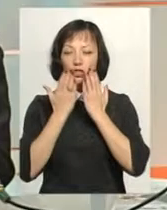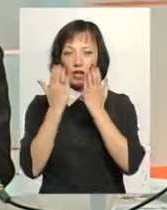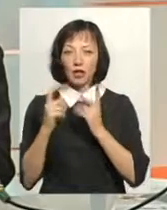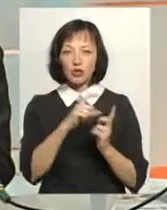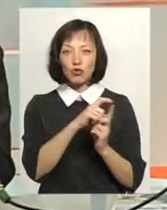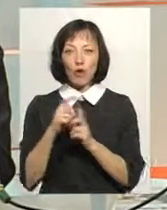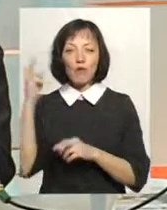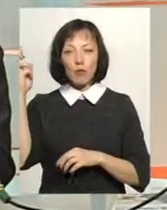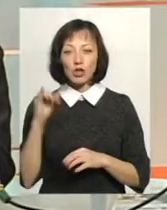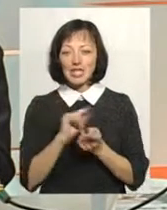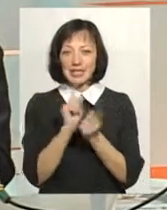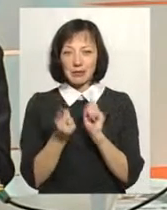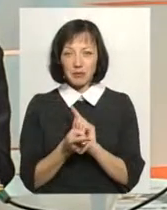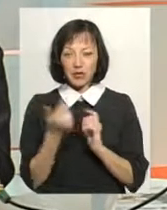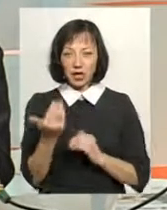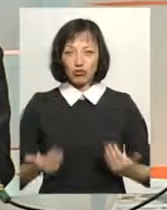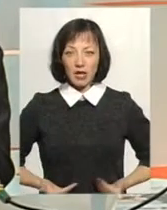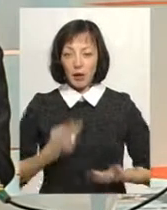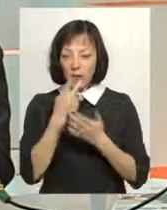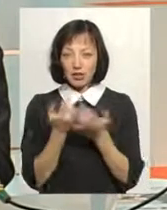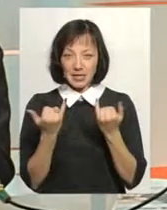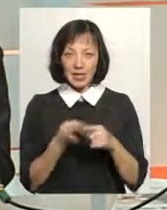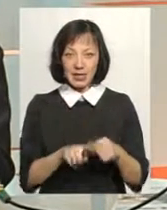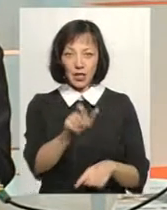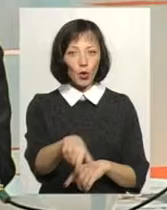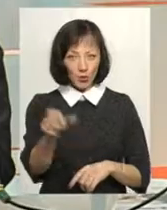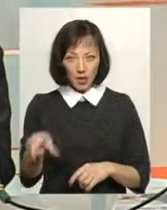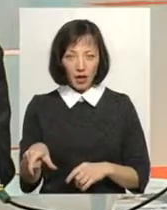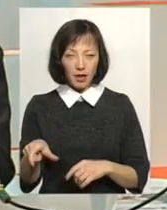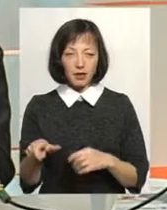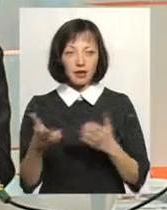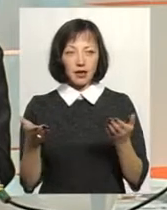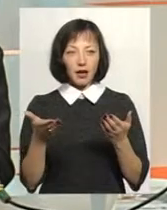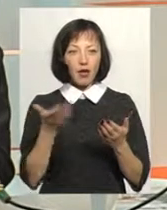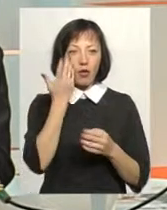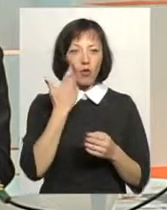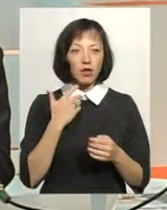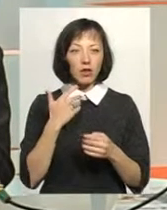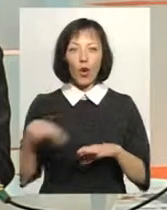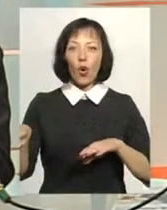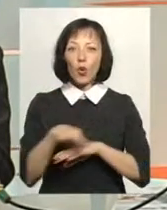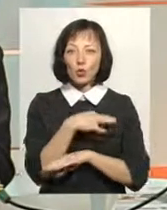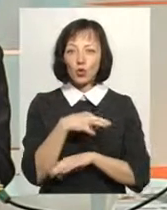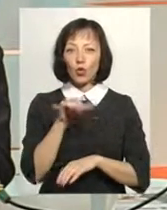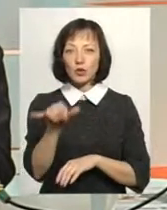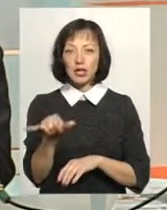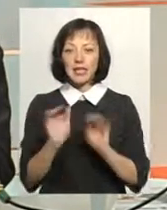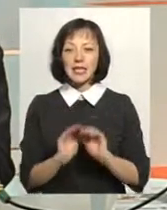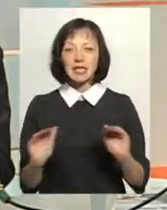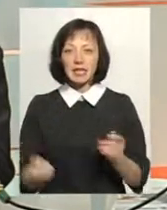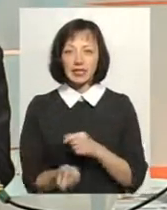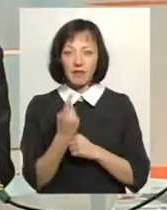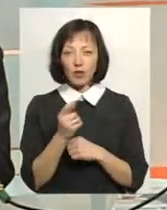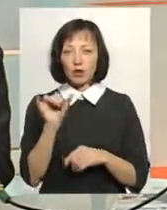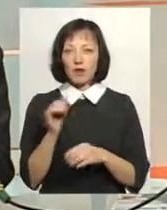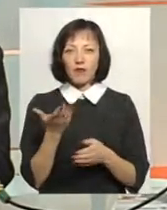коли вона і змінюється її життя, коли я бачу зараз цих людей, знаєте, коли вони одружуються, в них дітки з